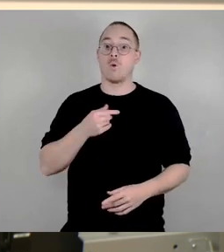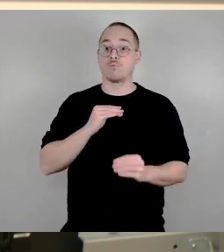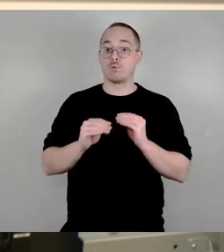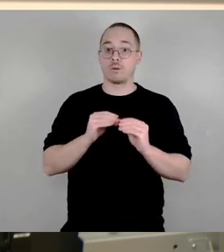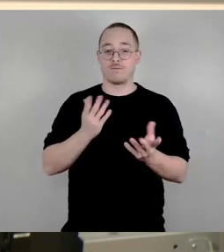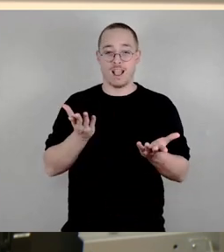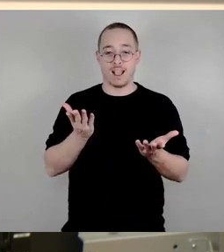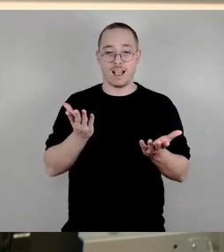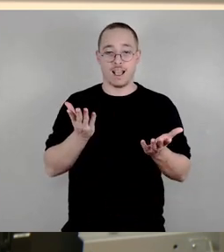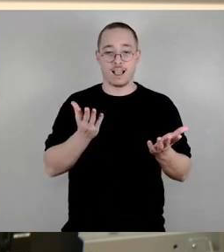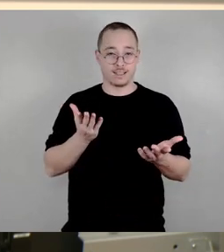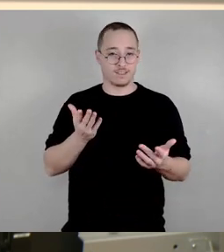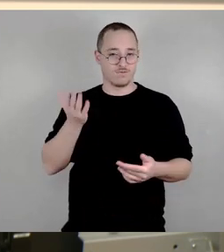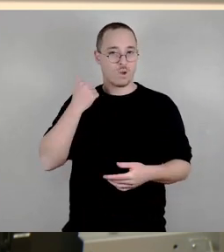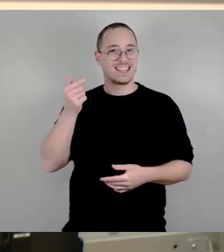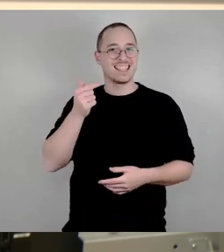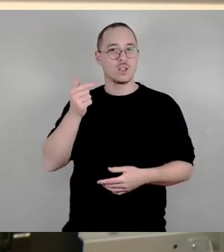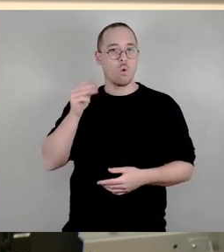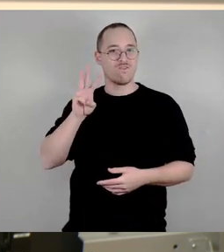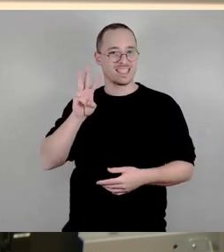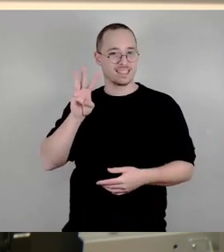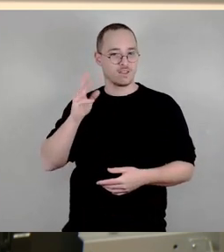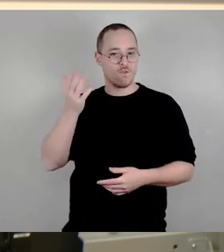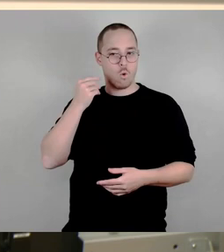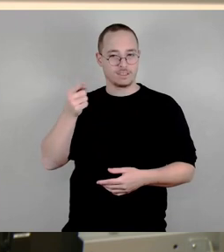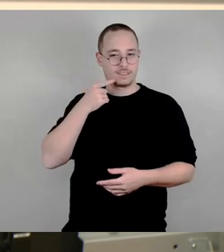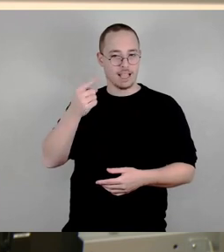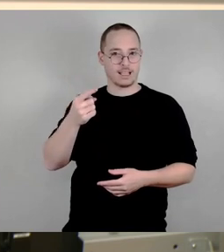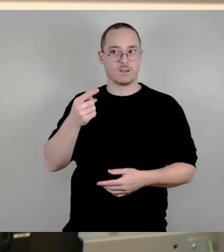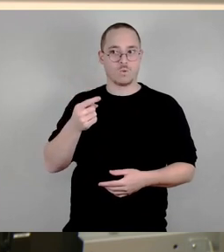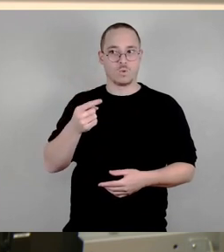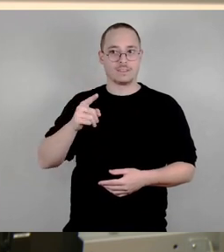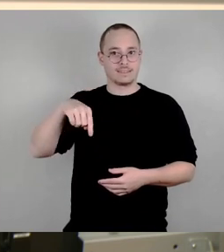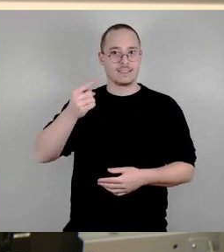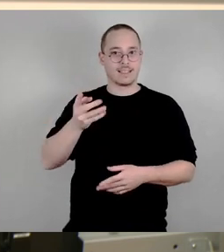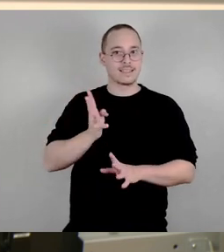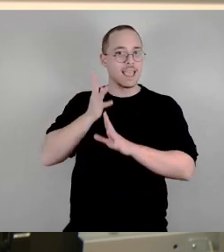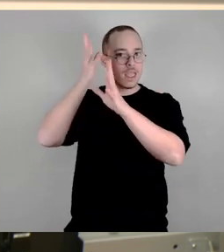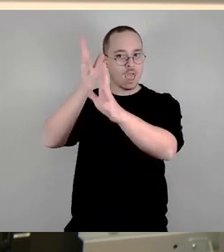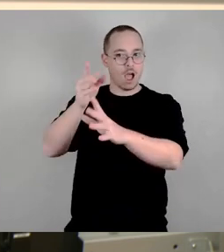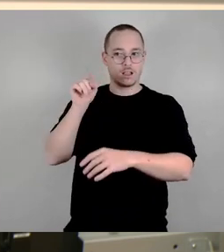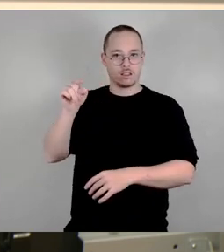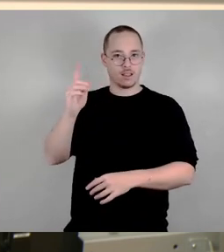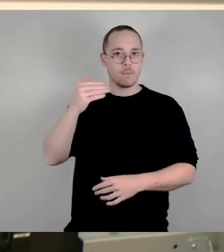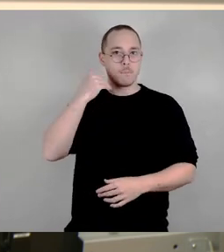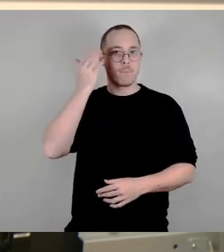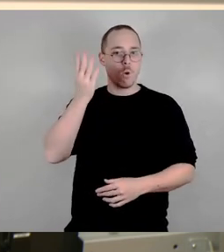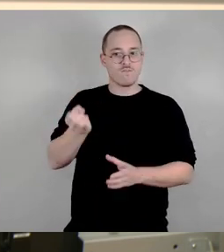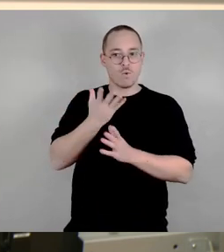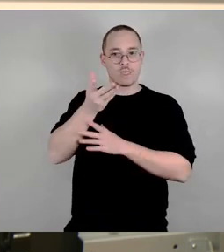Jahre wird es dort Baustellen geben auf dem blauen Wunder. Das heißt, der Verkehrsversuch macht zurzeit überhaupt keinen Sinn.